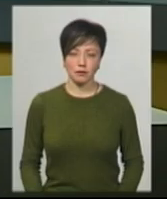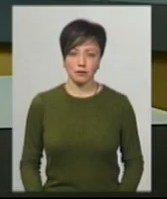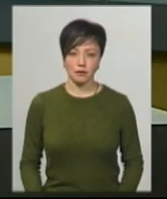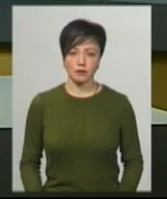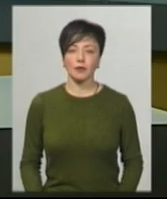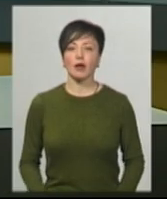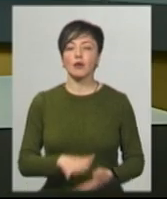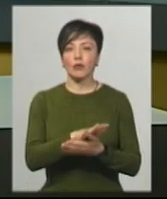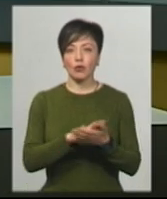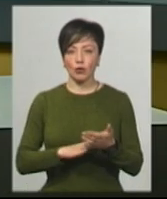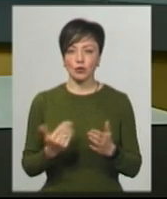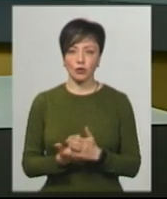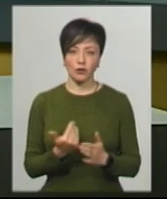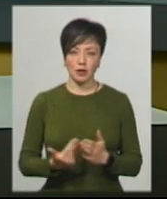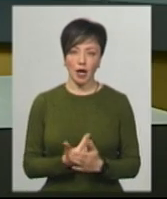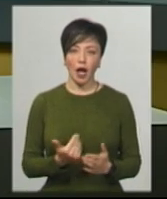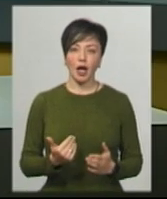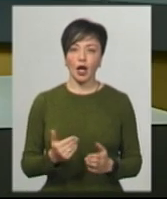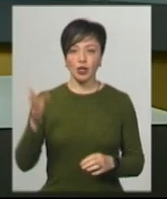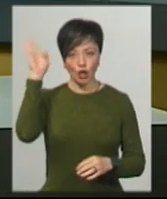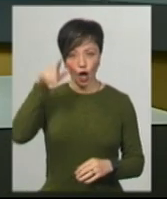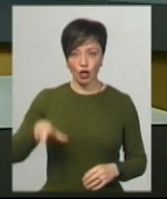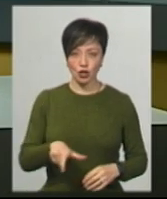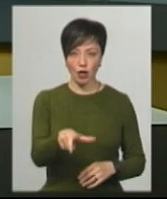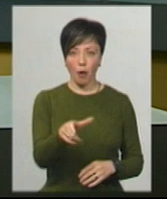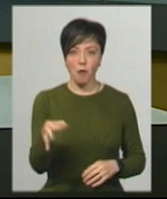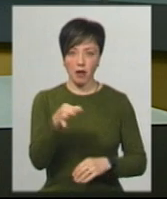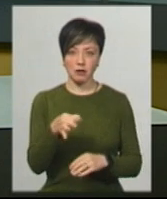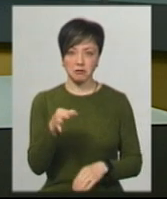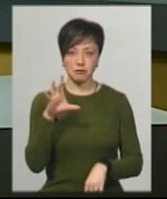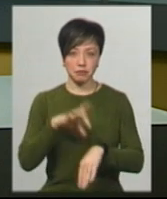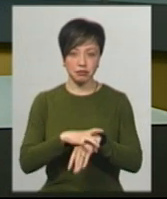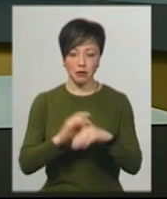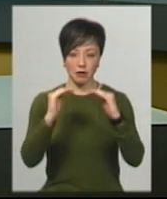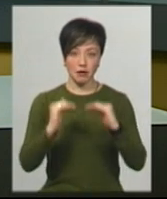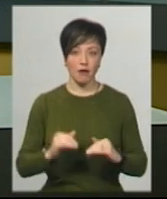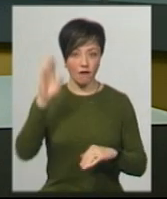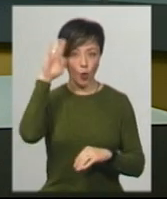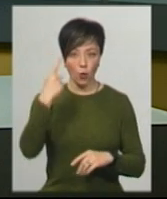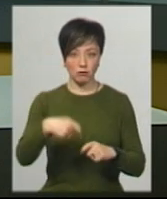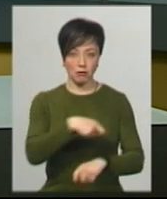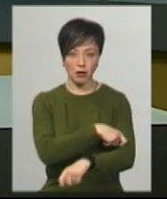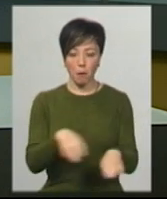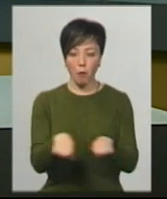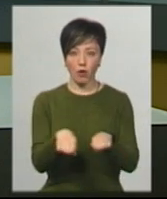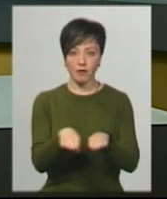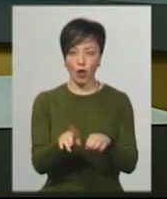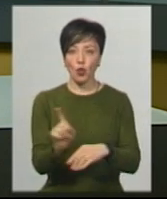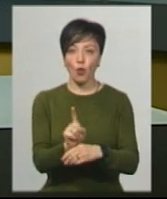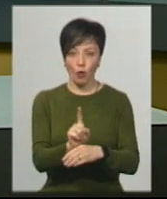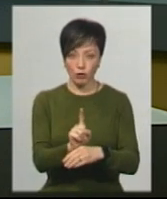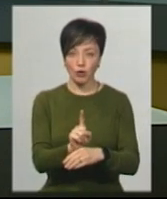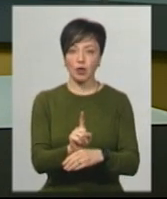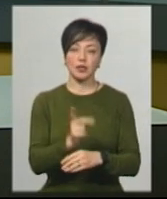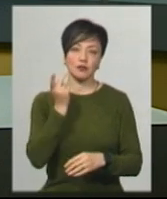Ми продовжуємо випуск новин. На річках Хмельниччини фіксують падіння рівня води на один метр у порівнянні із нормою, яку